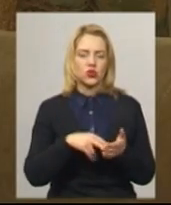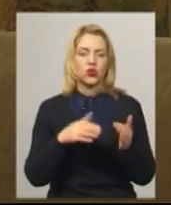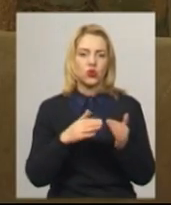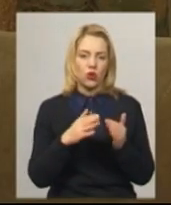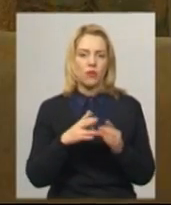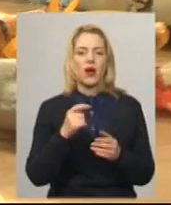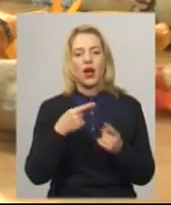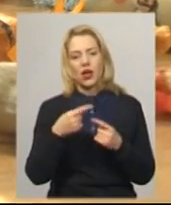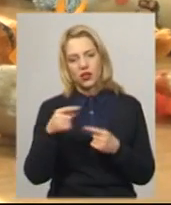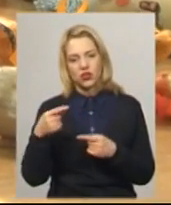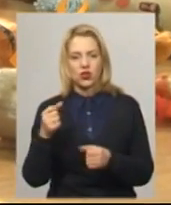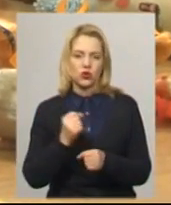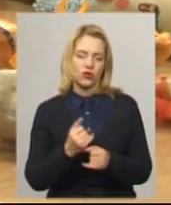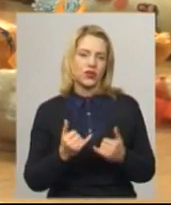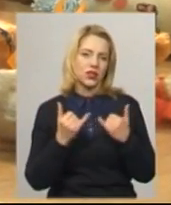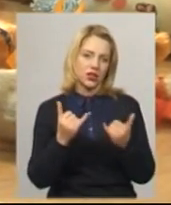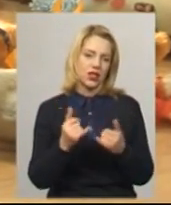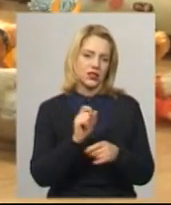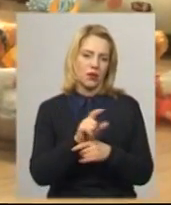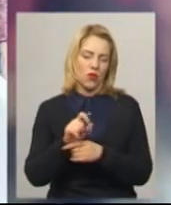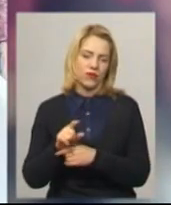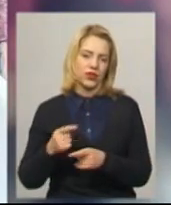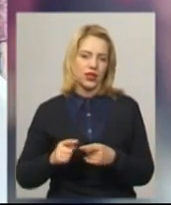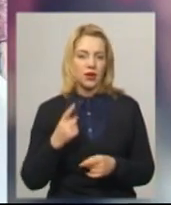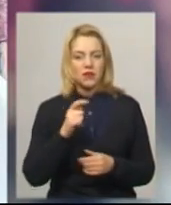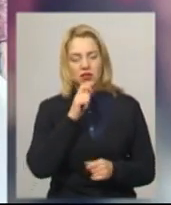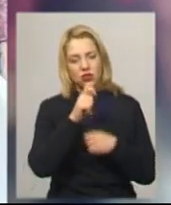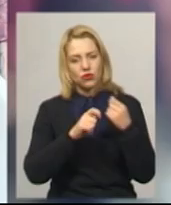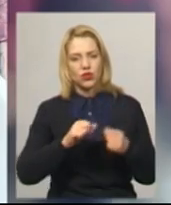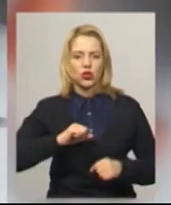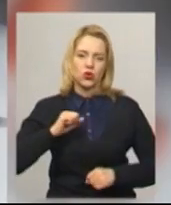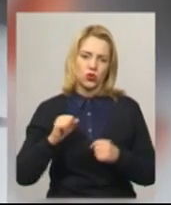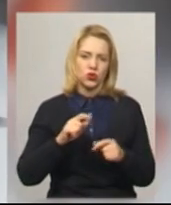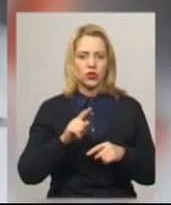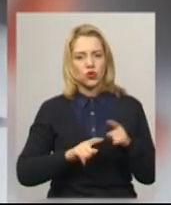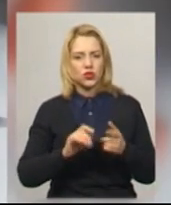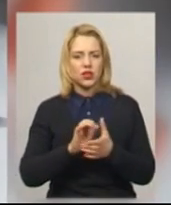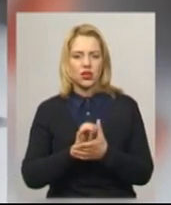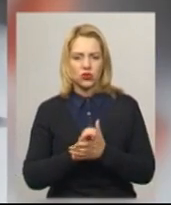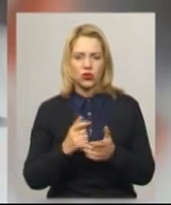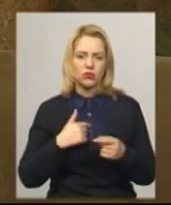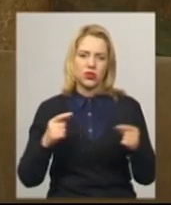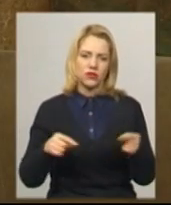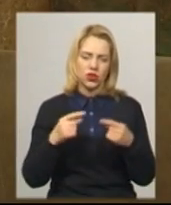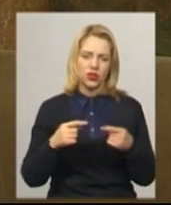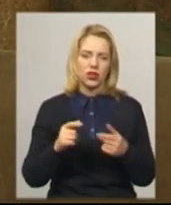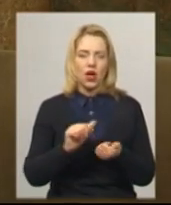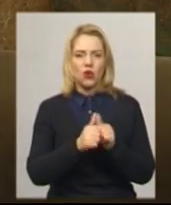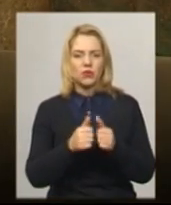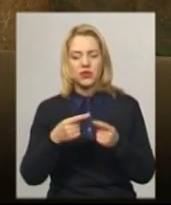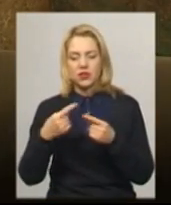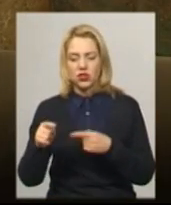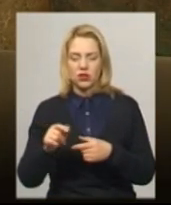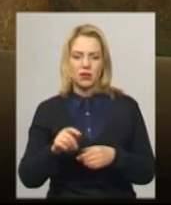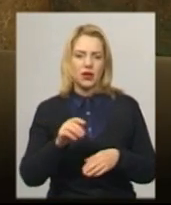пішло на замовлення. Перші вироби дарувала друзям, родичам, знайомим. Творила на замовлення, обмінювалася з іншими майстринями. Ми обмінювалися